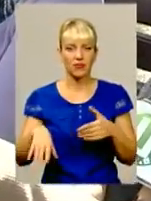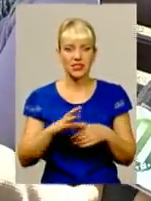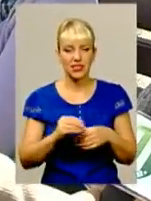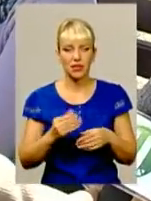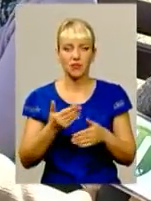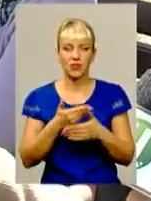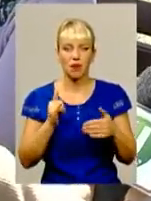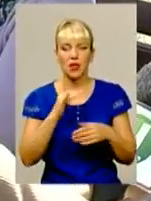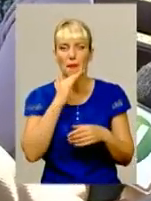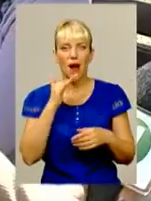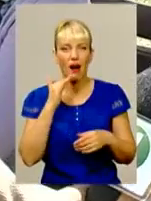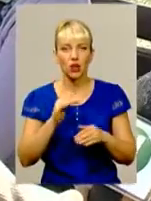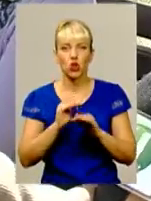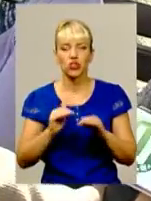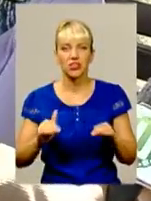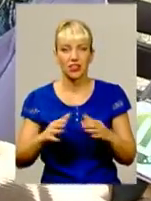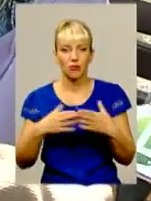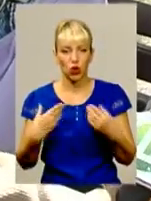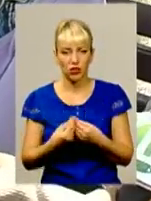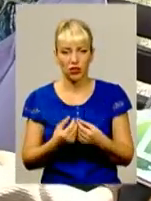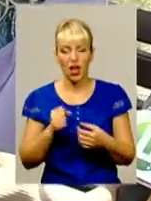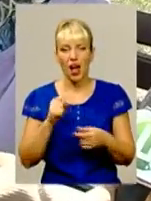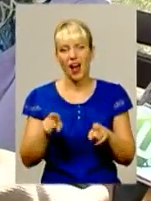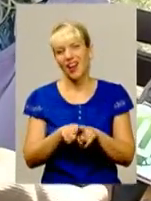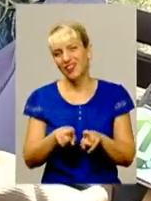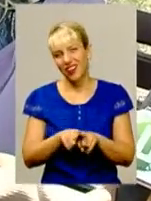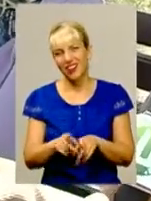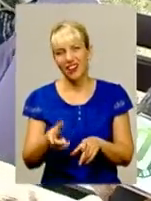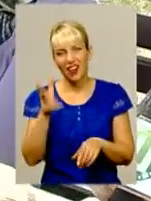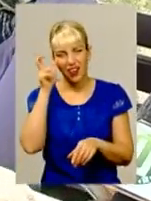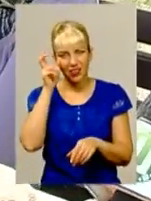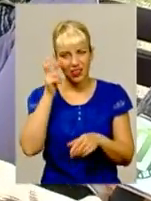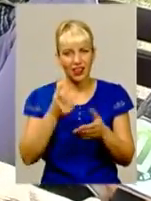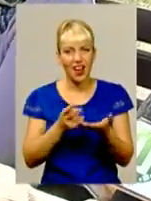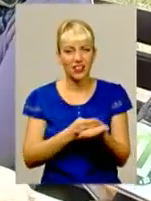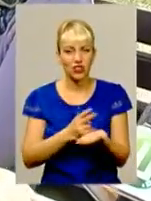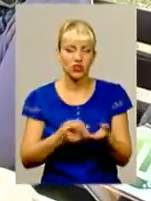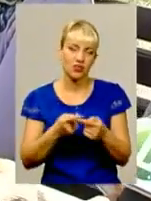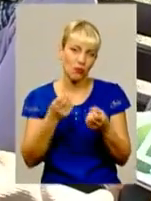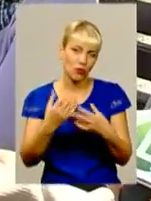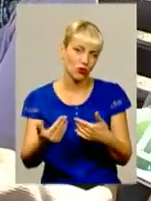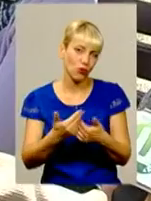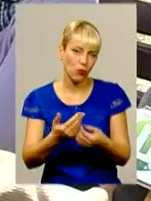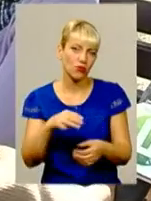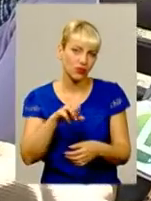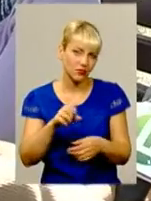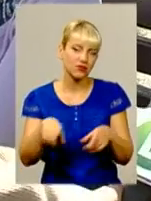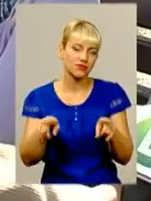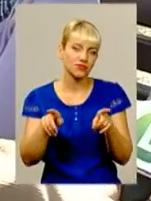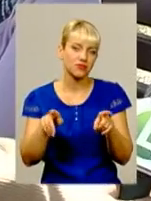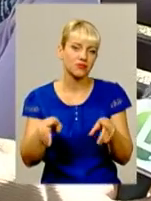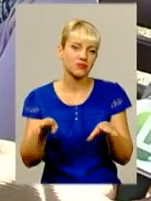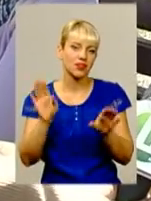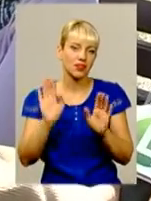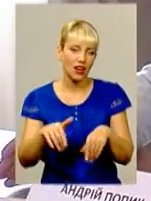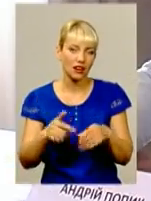багатодітним, родинам. А таке речко, мені здається, це просто не допомога, так, і може любий